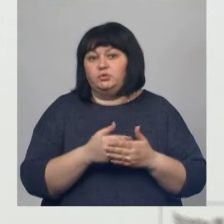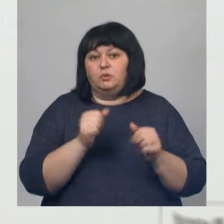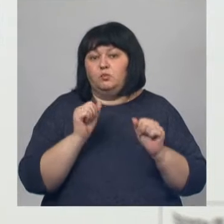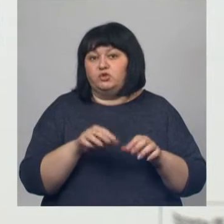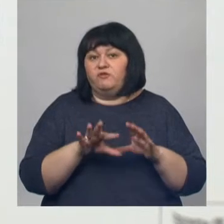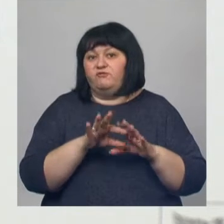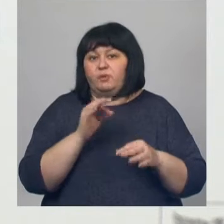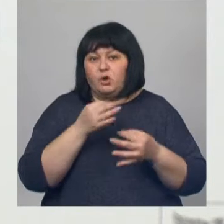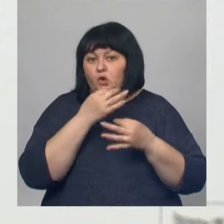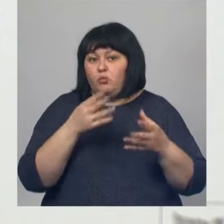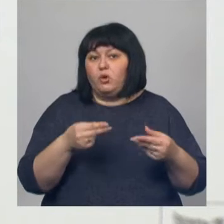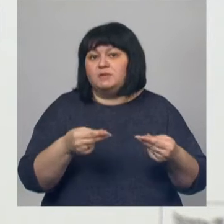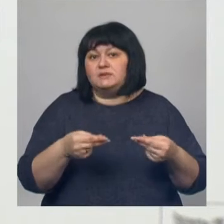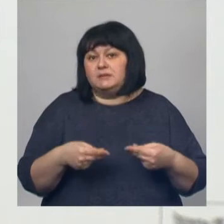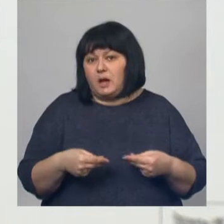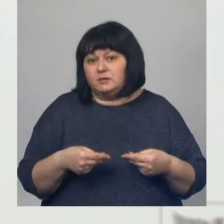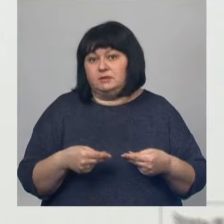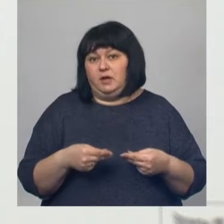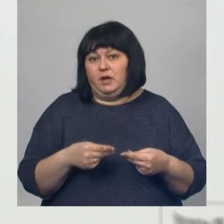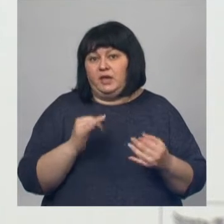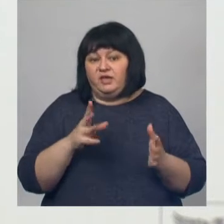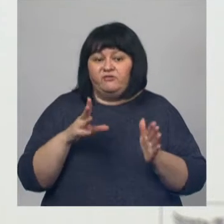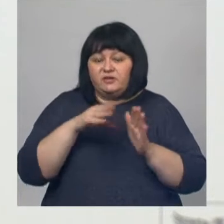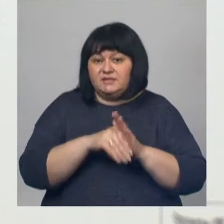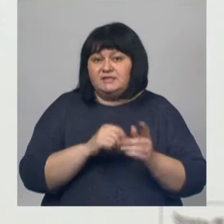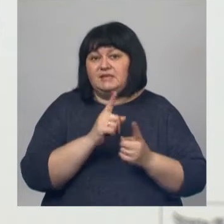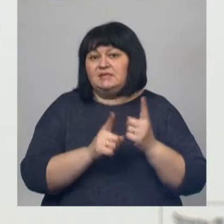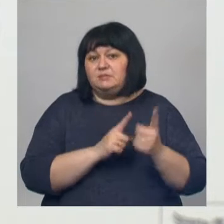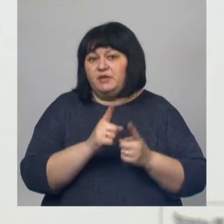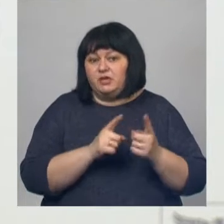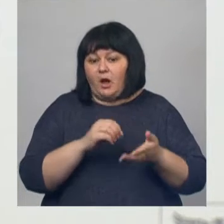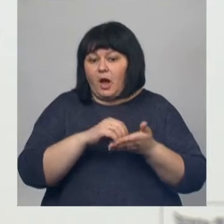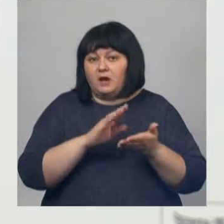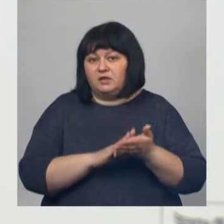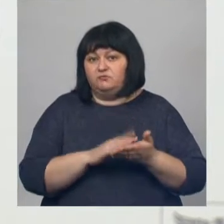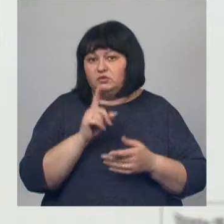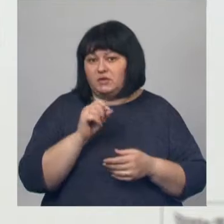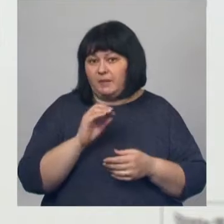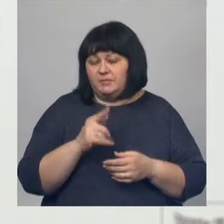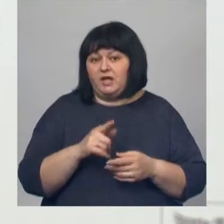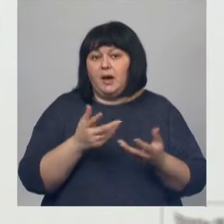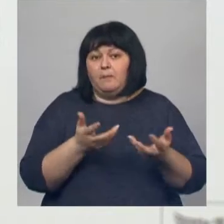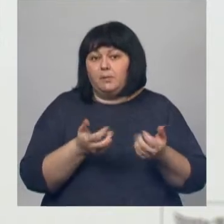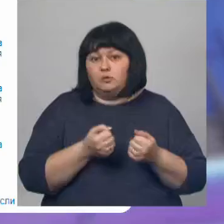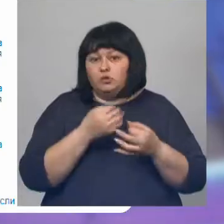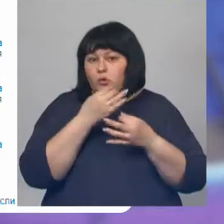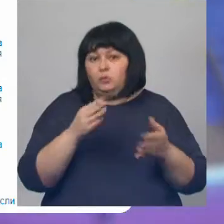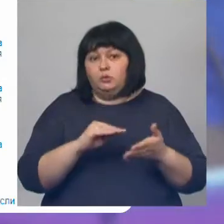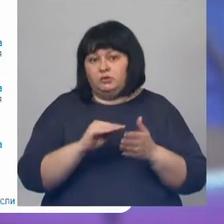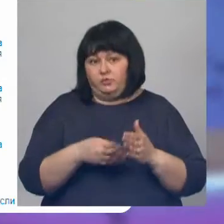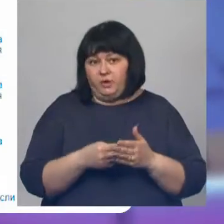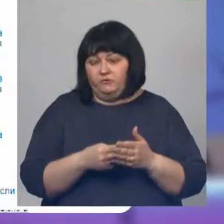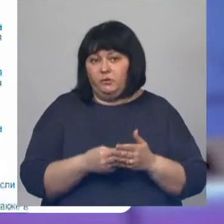выбрать любой ЗАГС и внести изменения в актовую запись, получить любую справку.